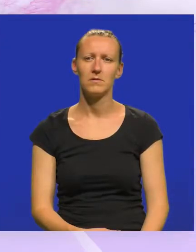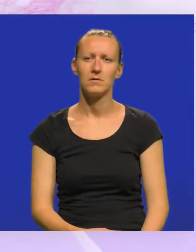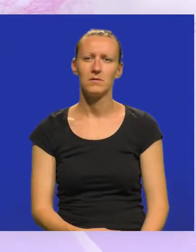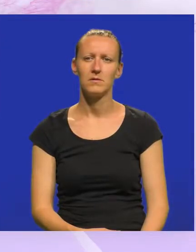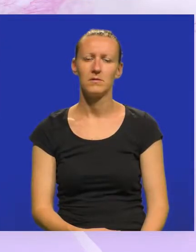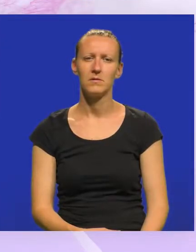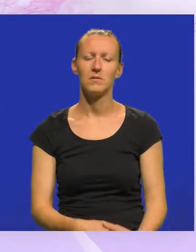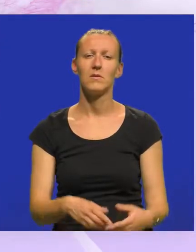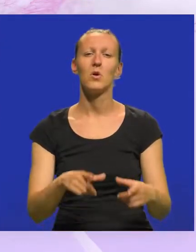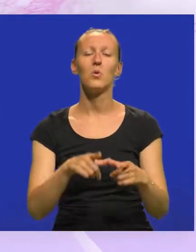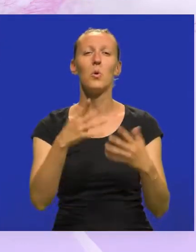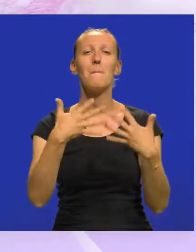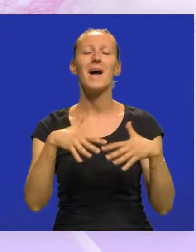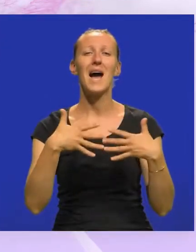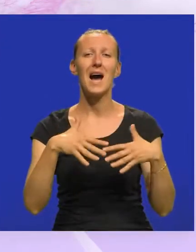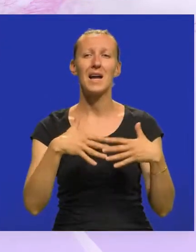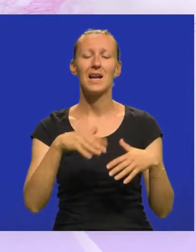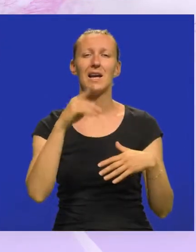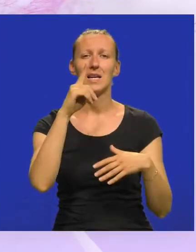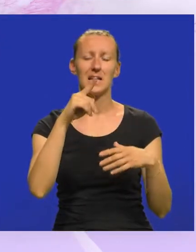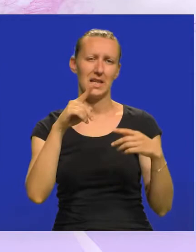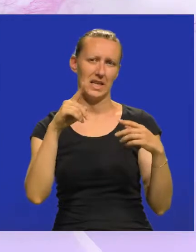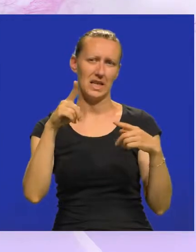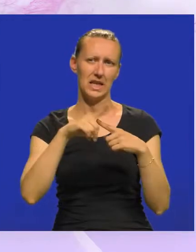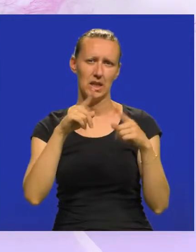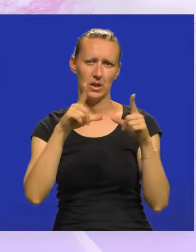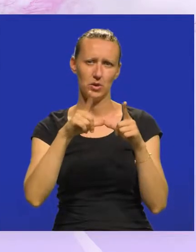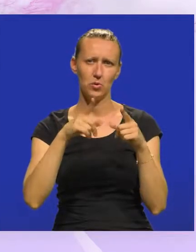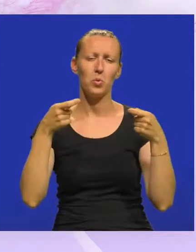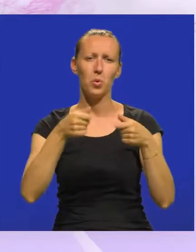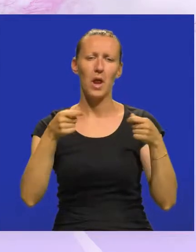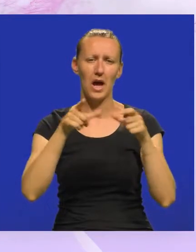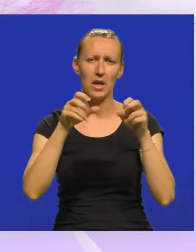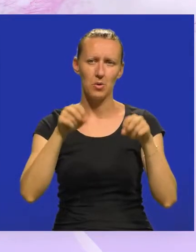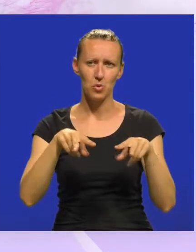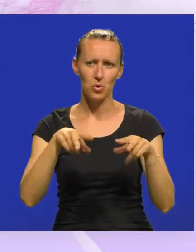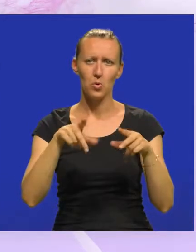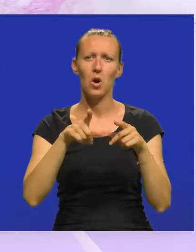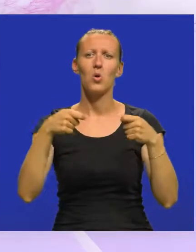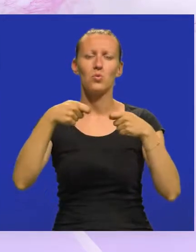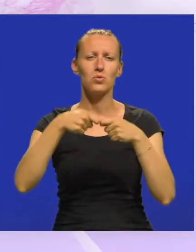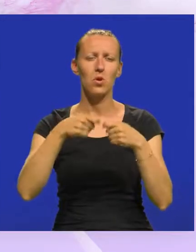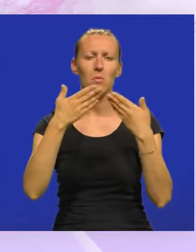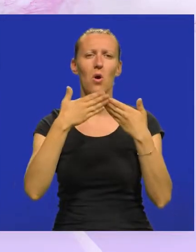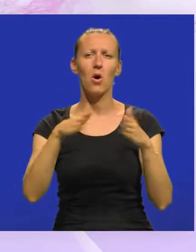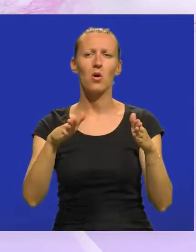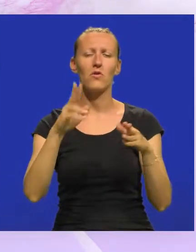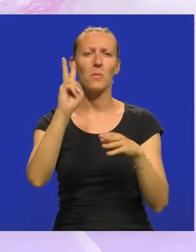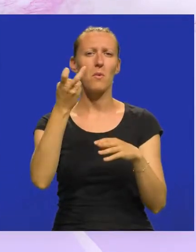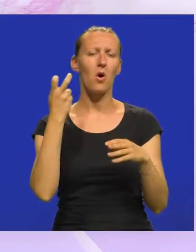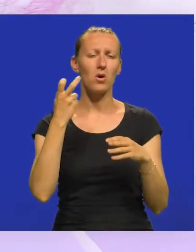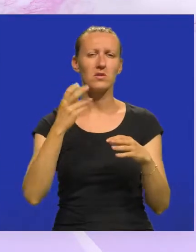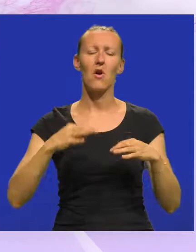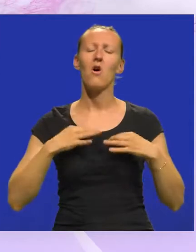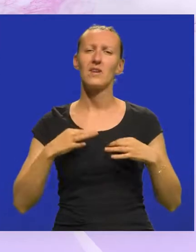U okviru mehanizma integriranih teritorijalnih ulaganja Pula, a u sklopu otvorenog poziva